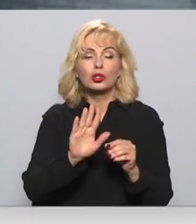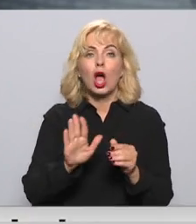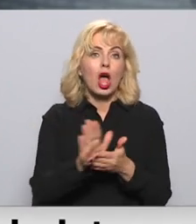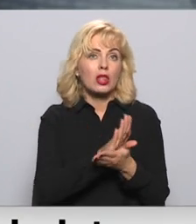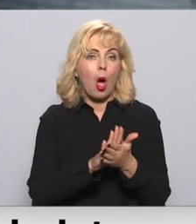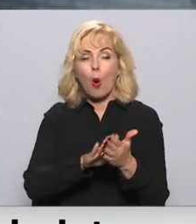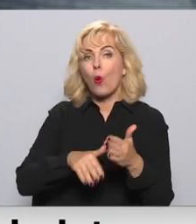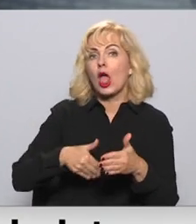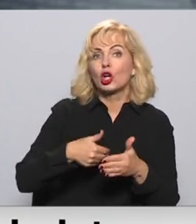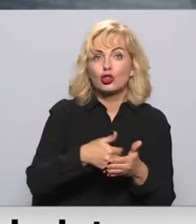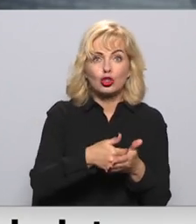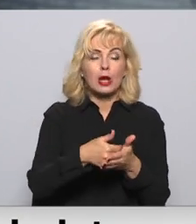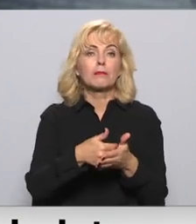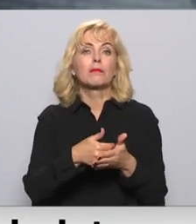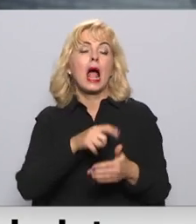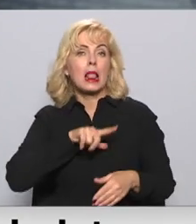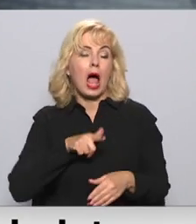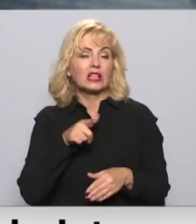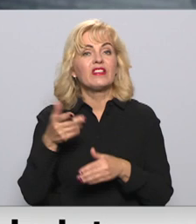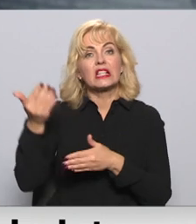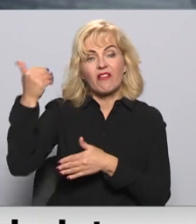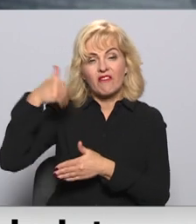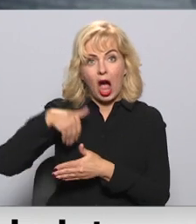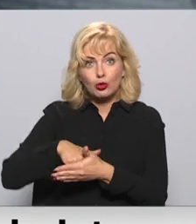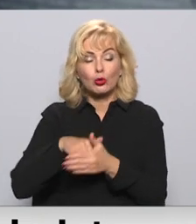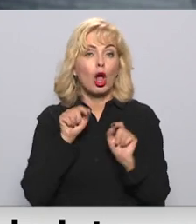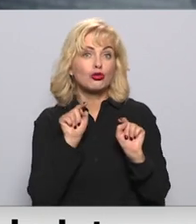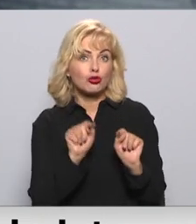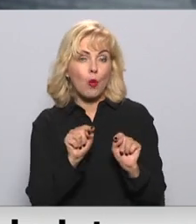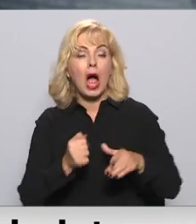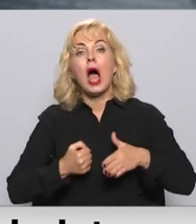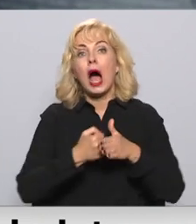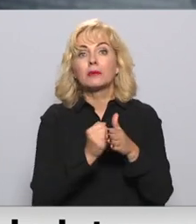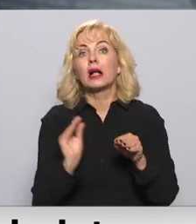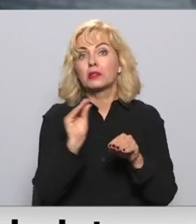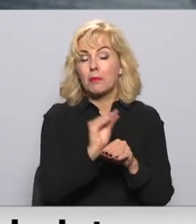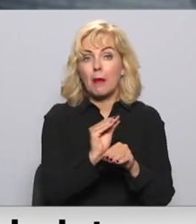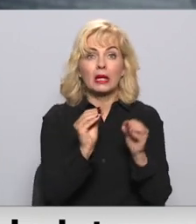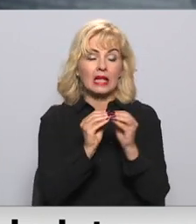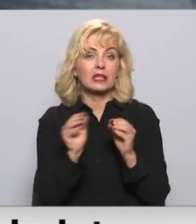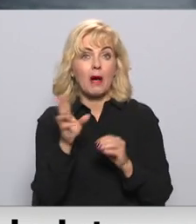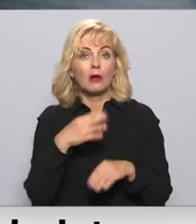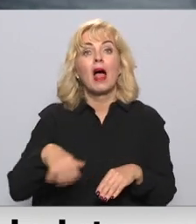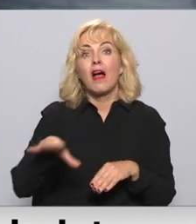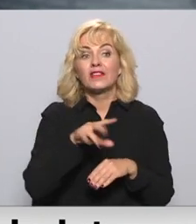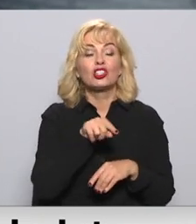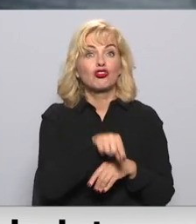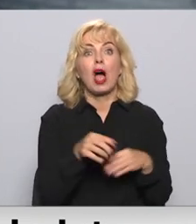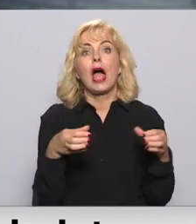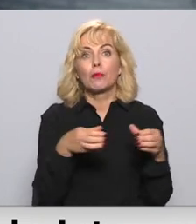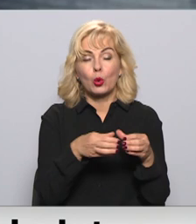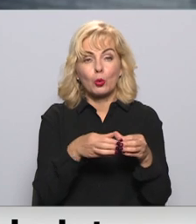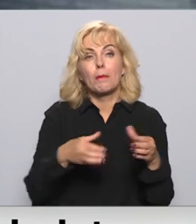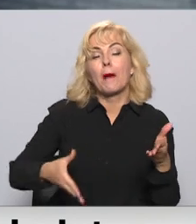vispār Latvijas vēsturē un ar šo atbalstu papildus 10 eiro visām šīm grupām mēs